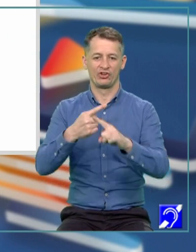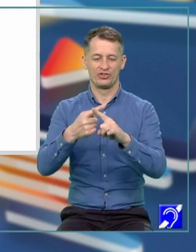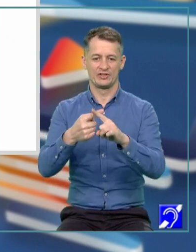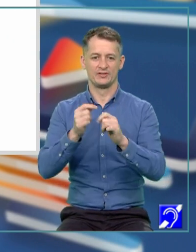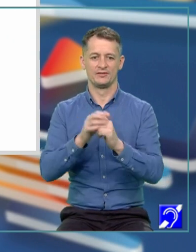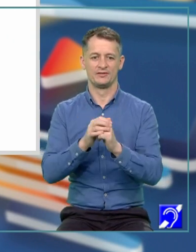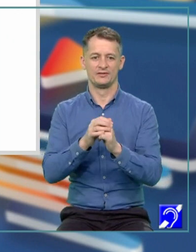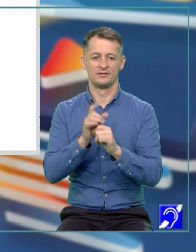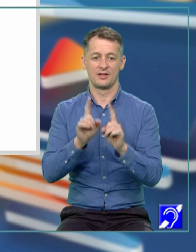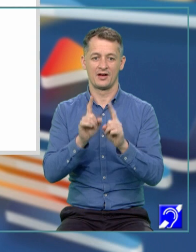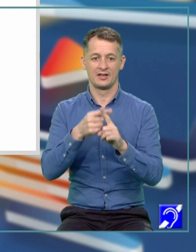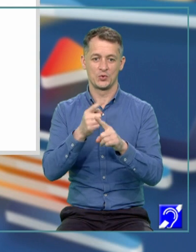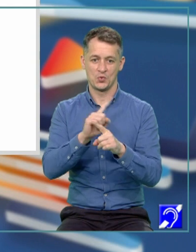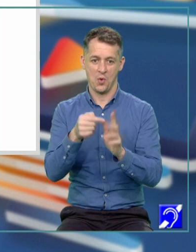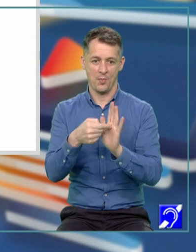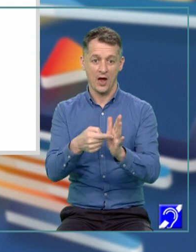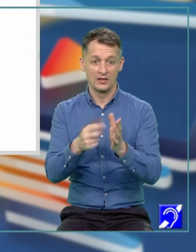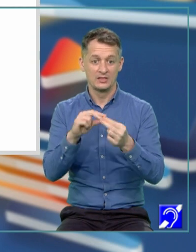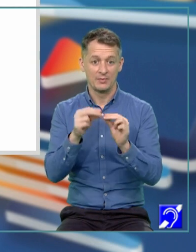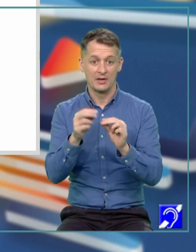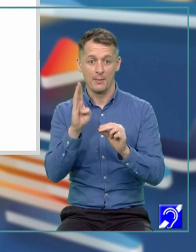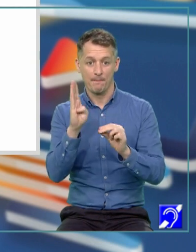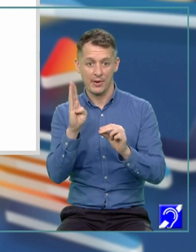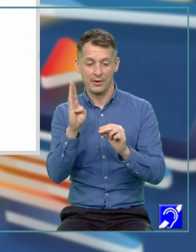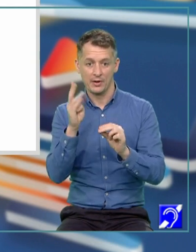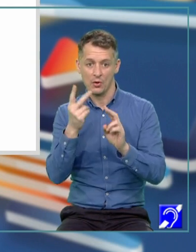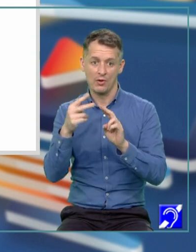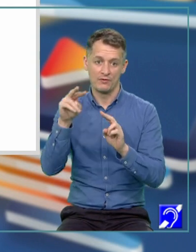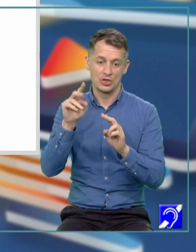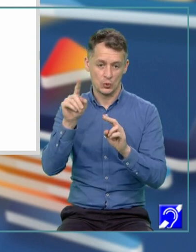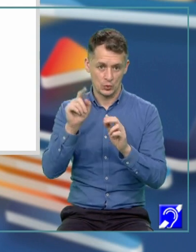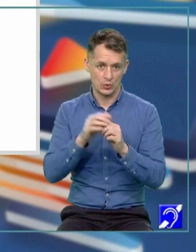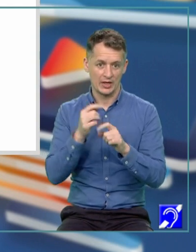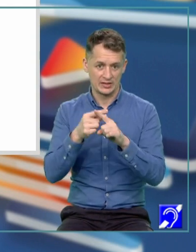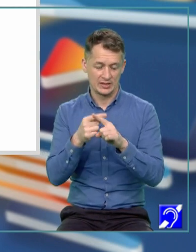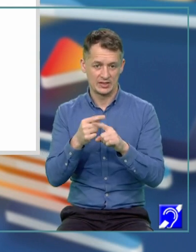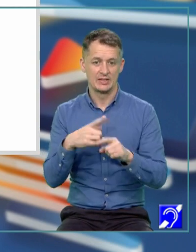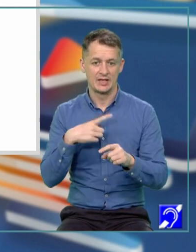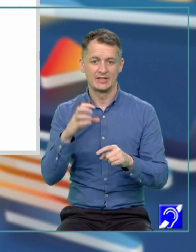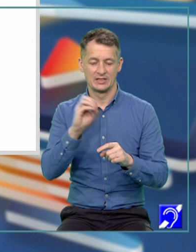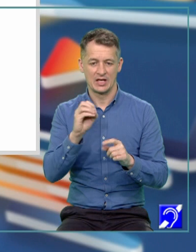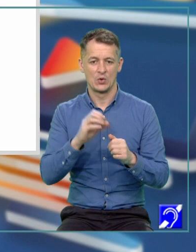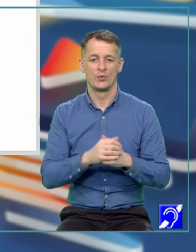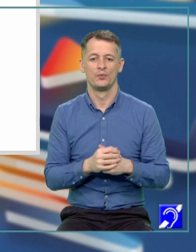ori dacă X-ul nu apare, înseamnă că B-ul, coeficientul lui X, este 0.